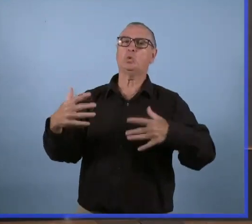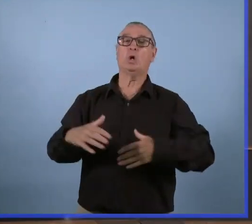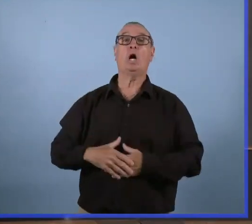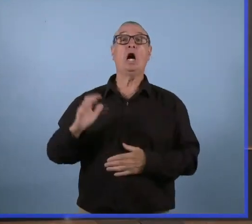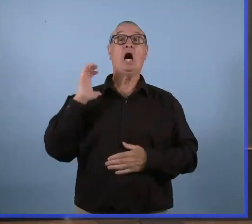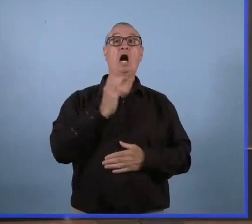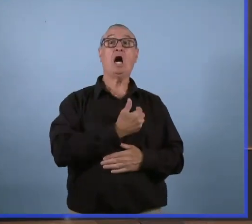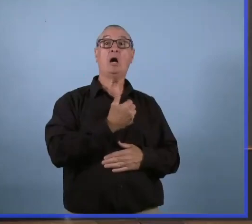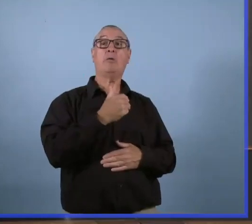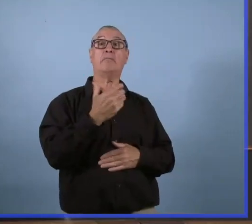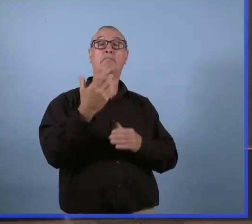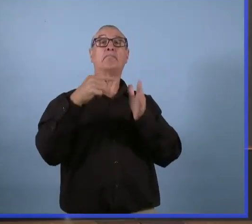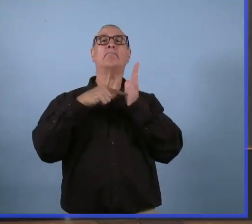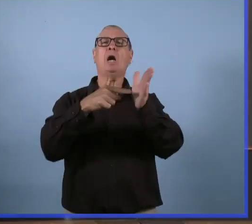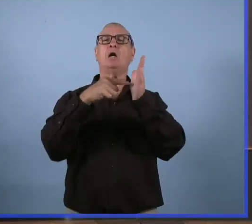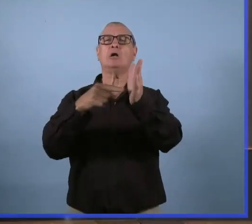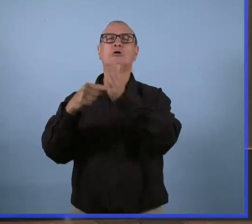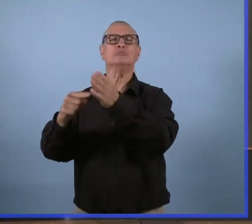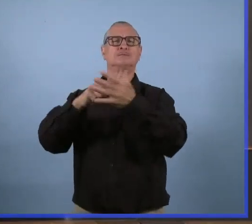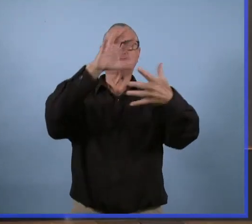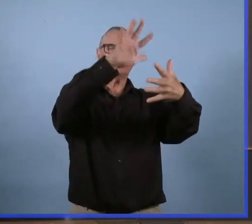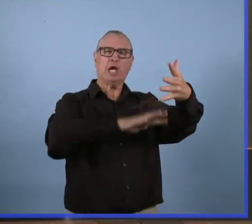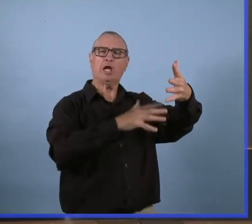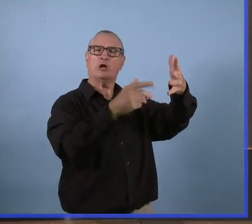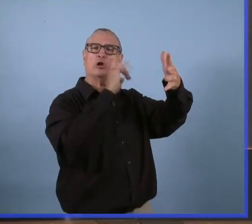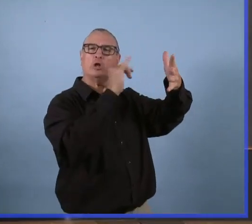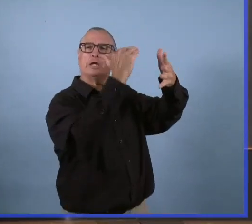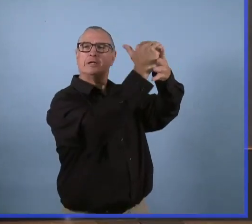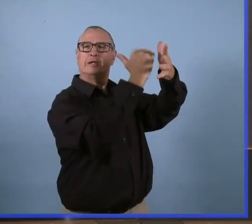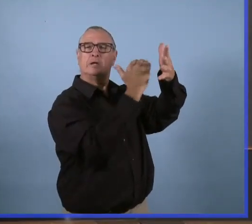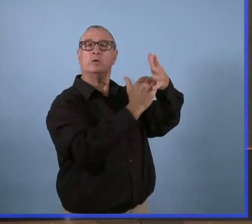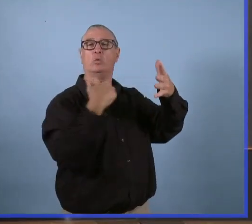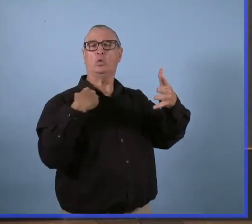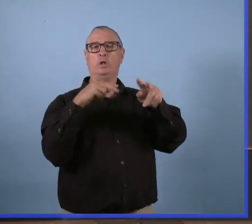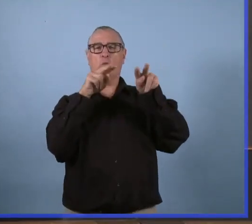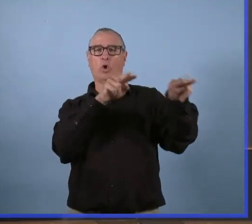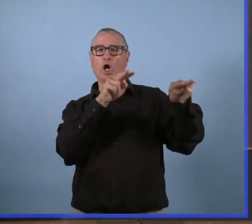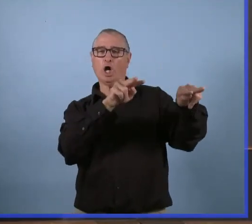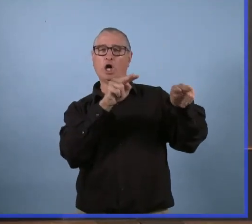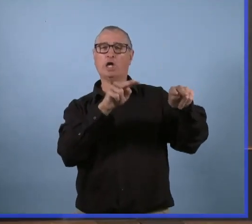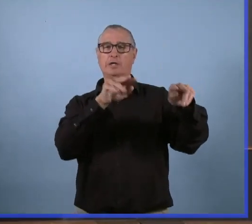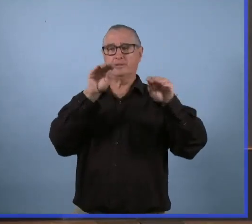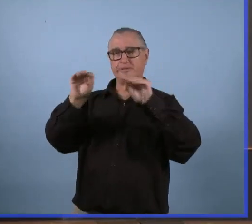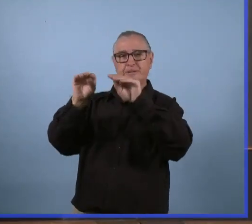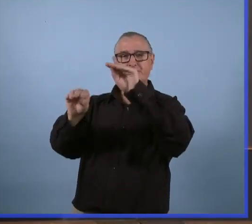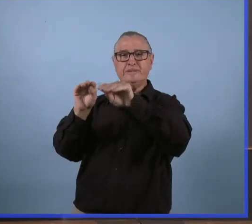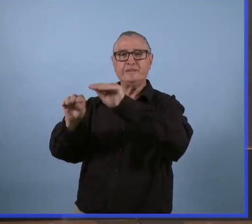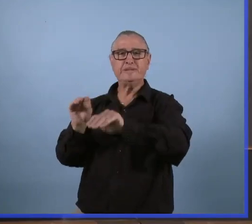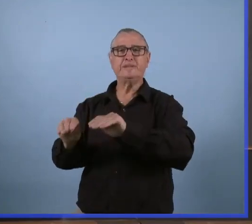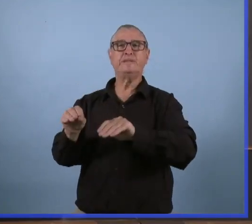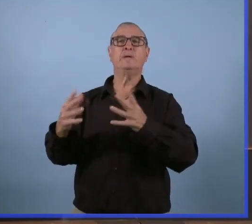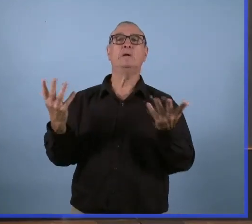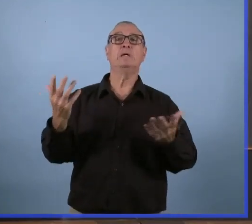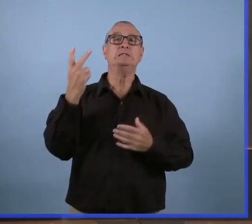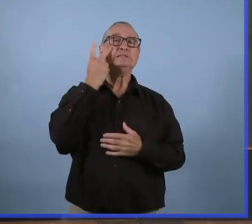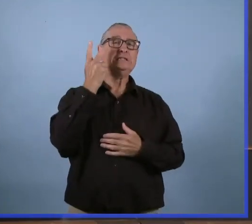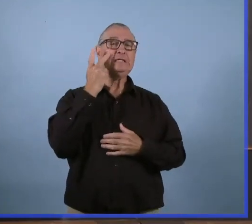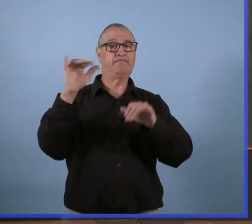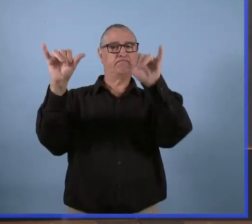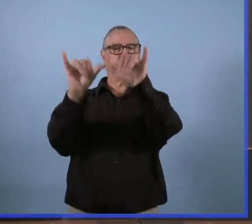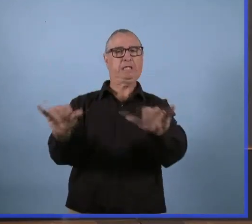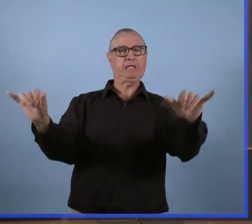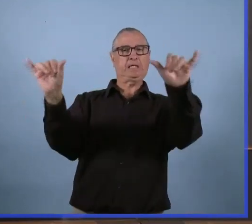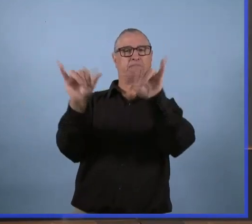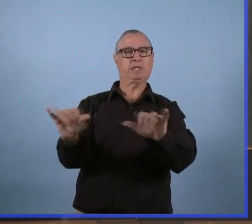semaine dernière, les efforts continuent pour intégrer le variant à nos modèles, pour